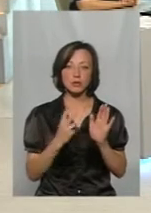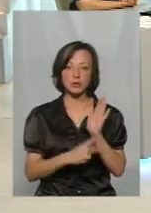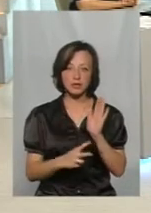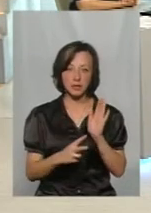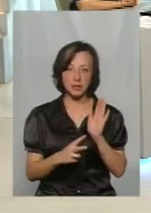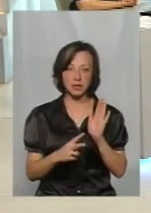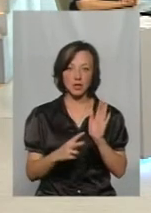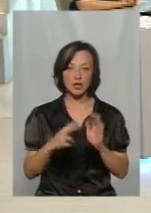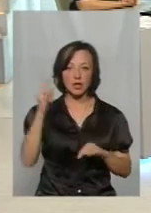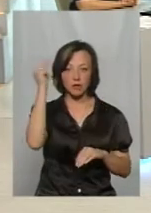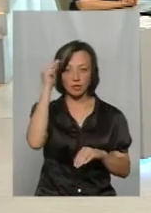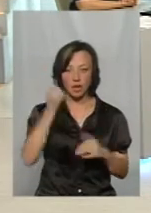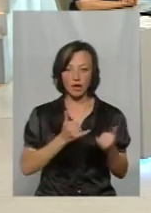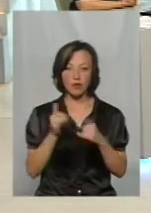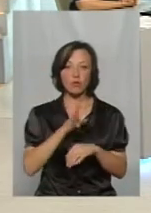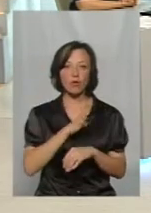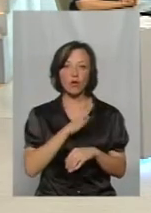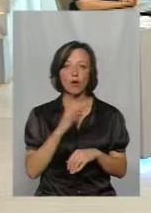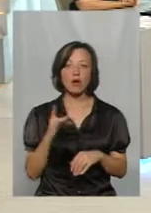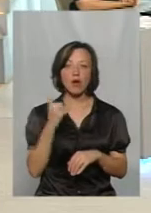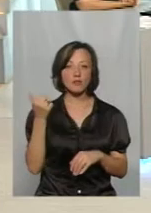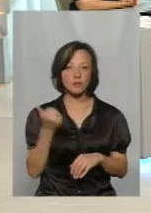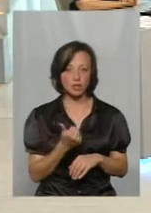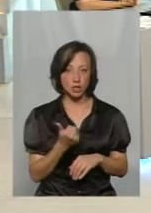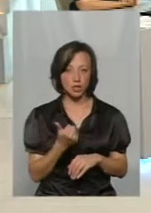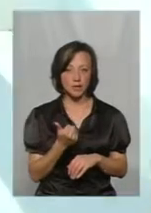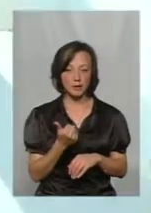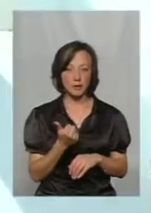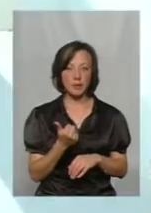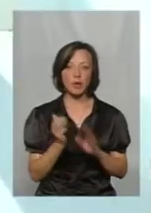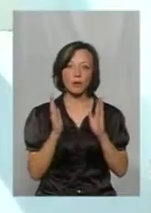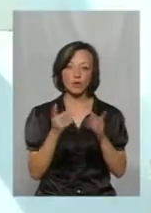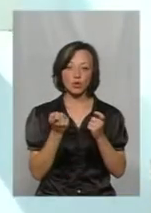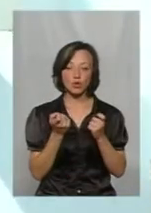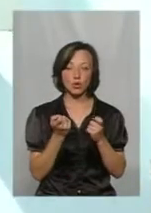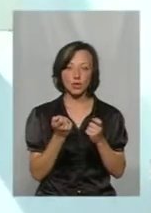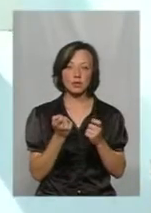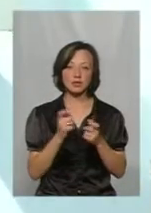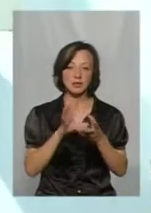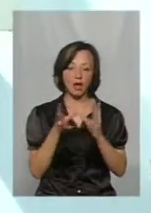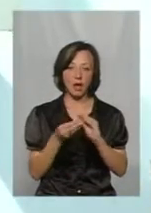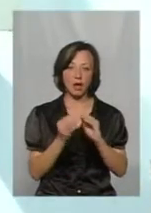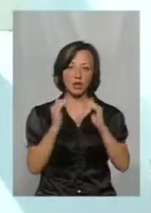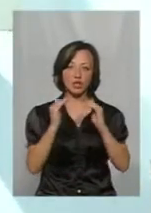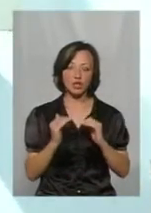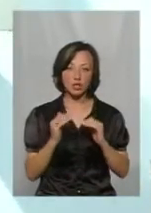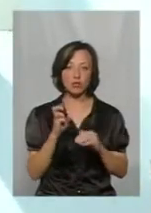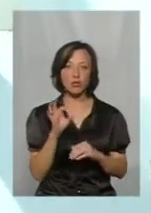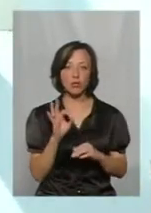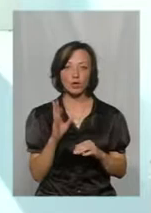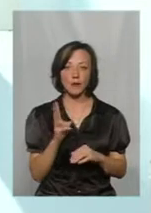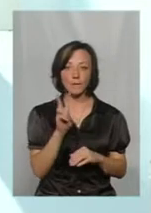навчання, але це буде один раз в тиждень, то буде трошки ця цифра загальна нижча, тому що буде